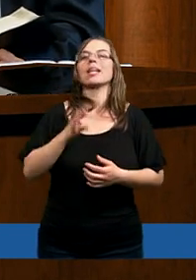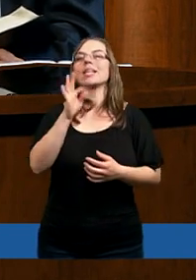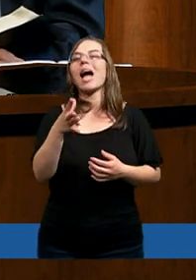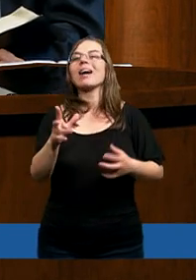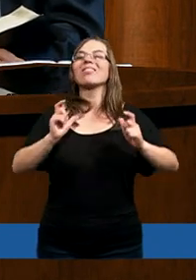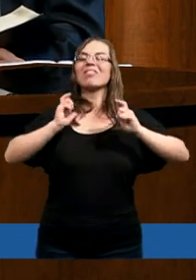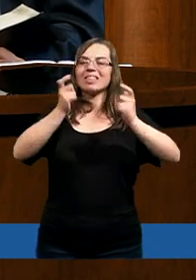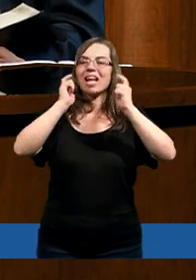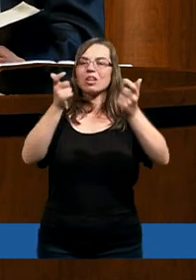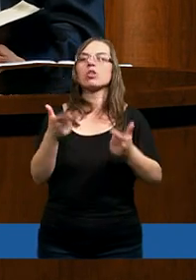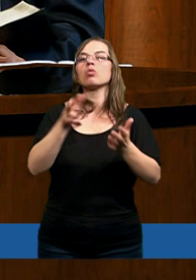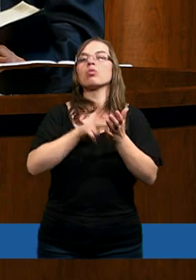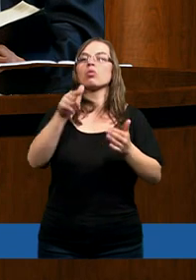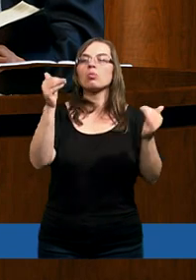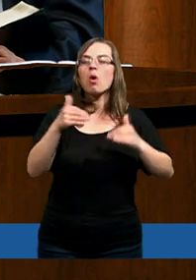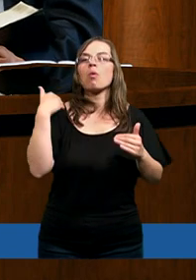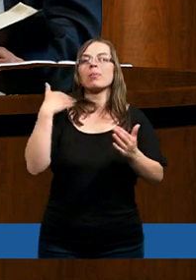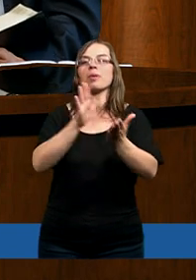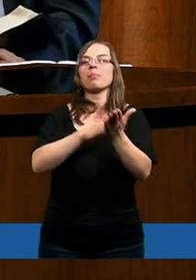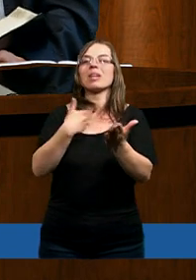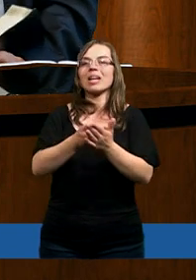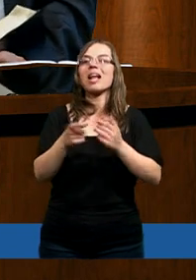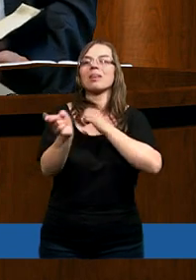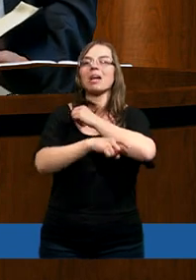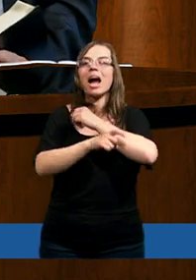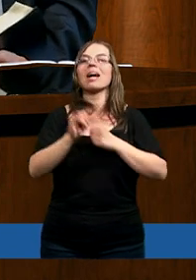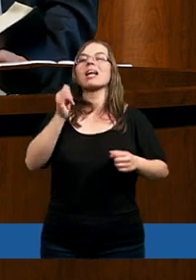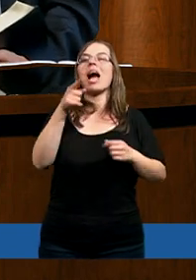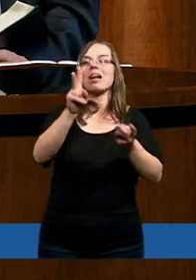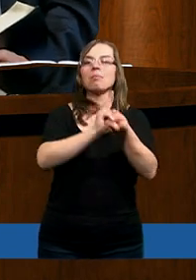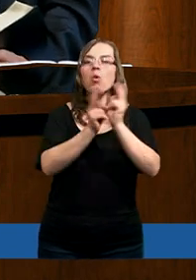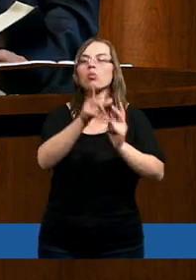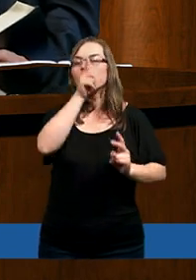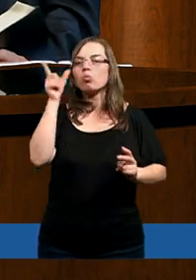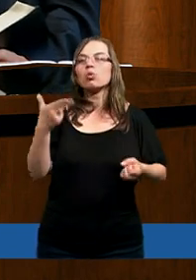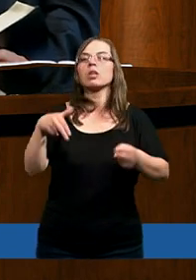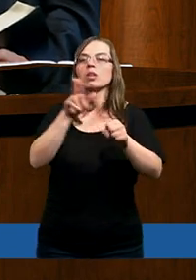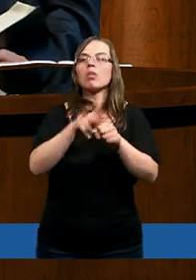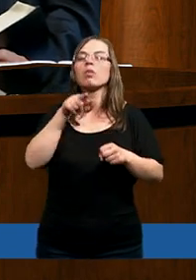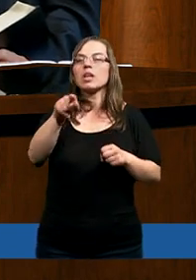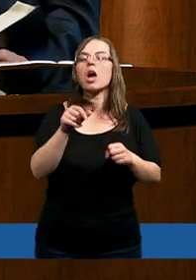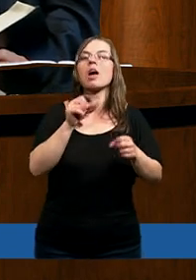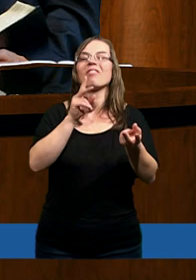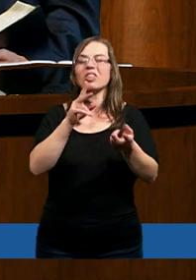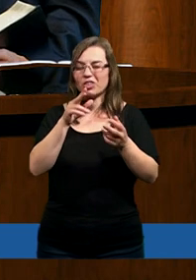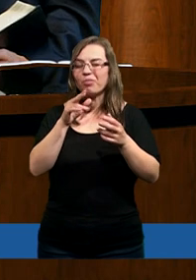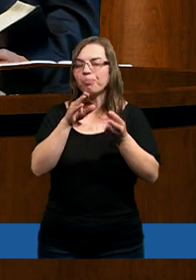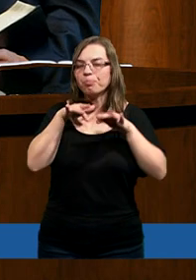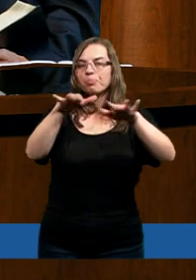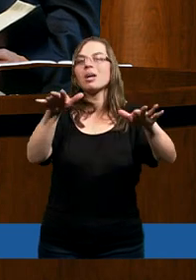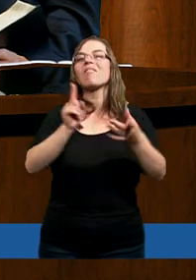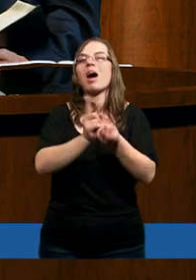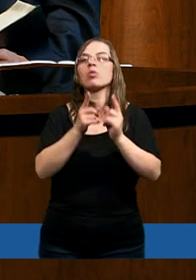takich wydarzeniach z przeszłości, które mogą być przykładem kary, jako spotka ludzi, którzy są takimi fałszywymi